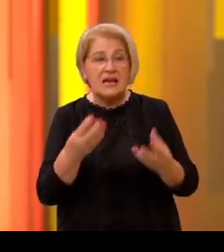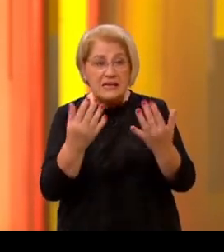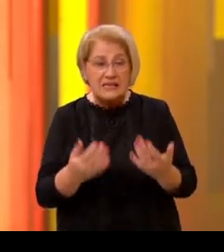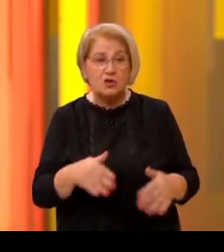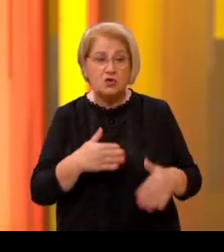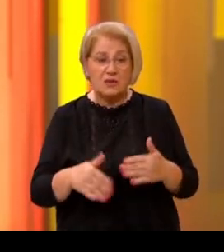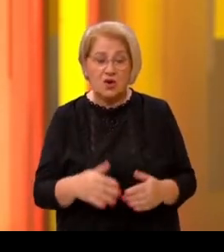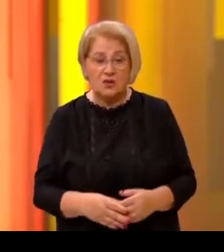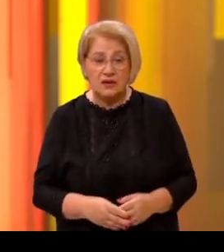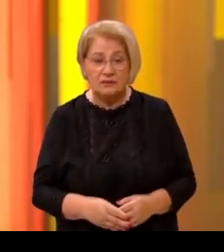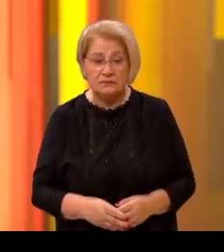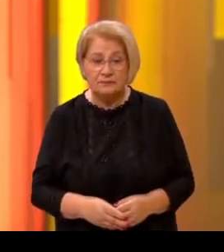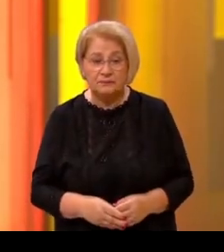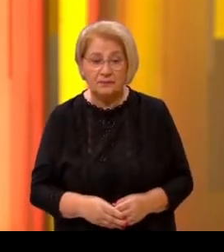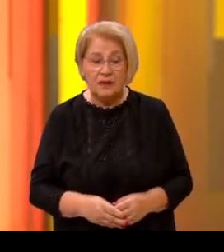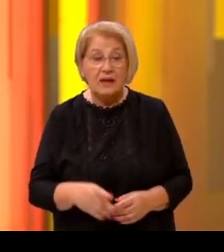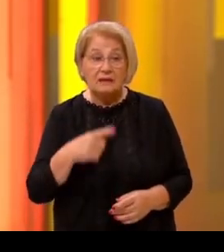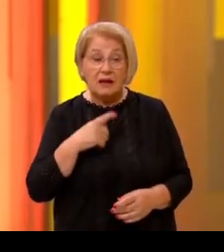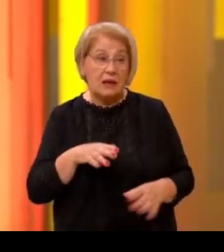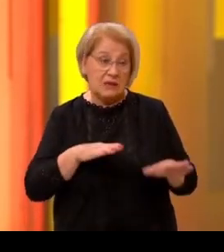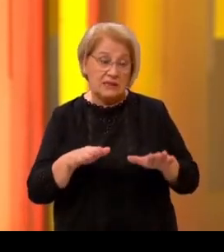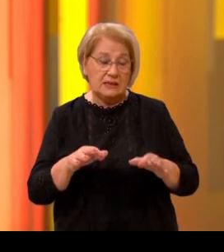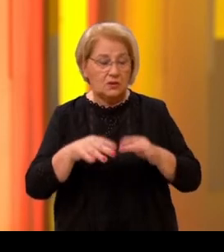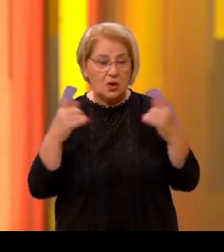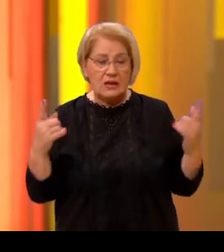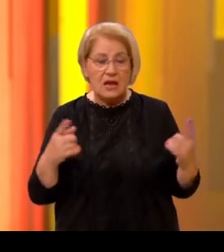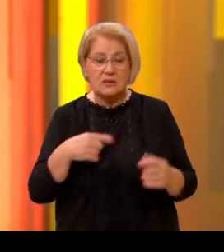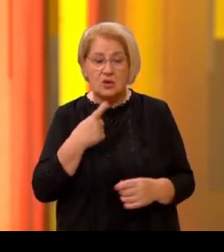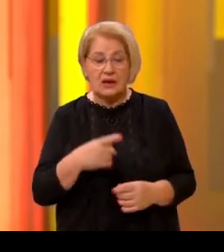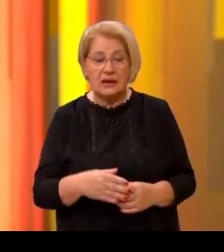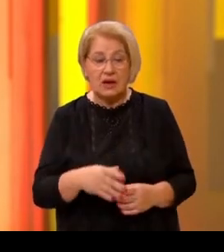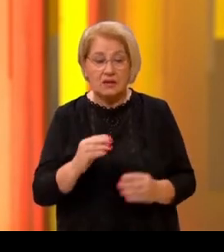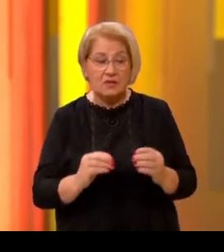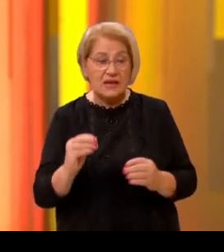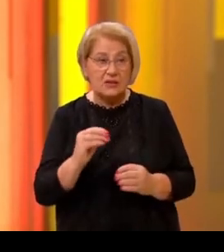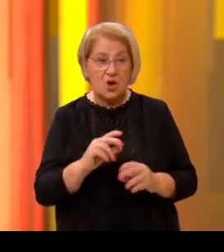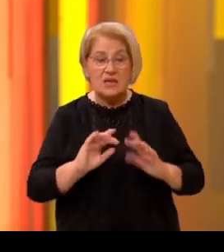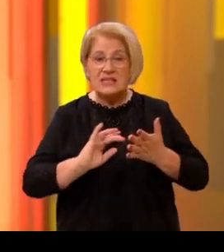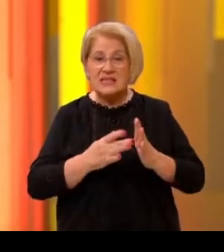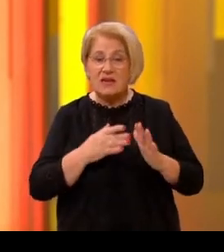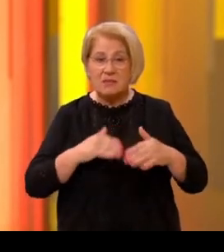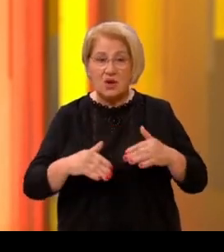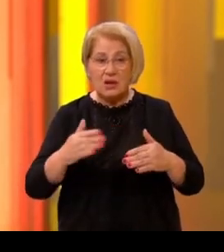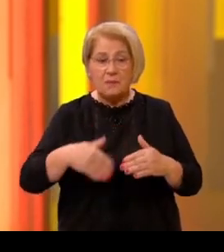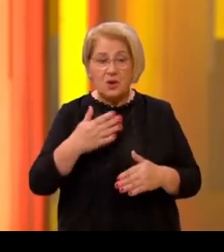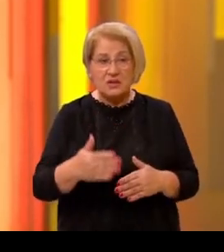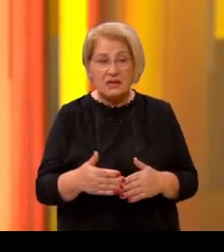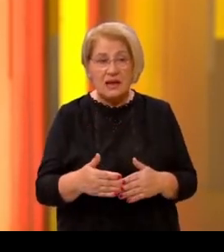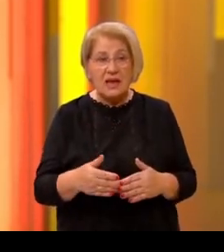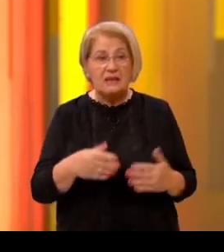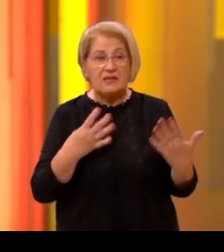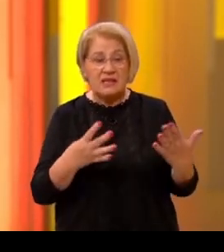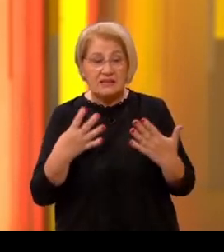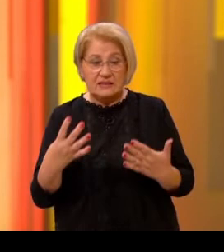odnosno ministar, jasno komunicirao. Što se tiče povećanja svih mirovina nakon 1.1.1999.